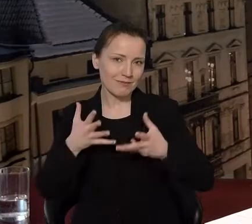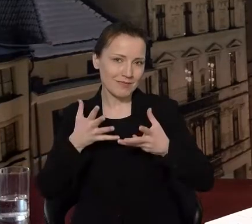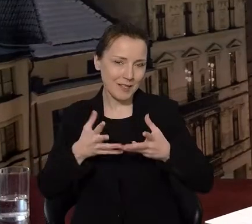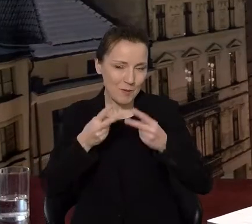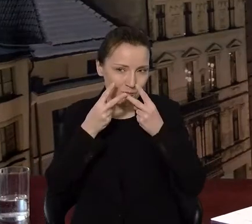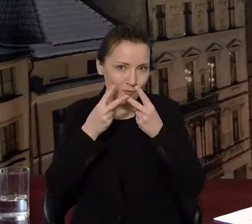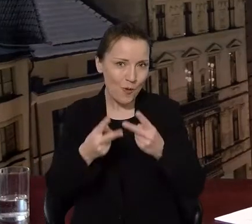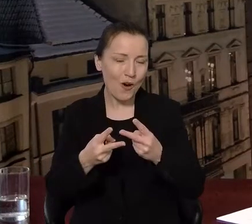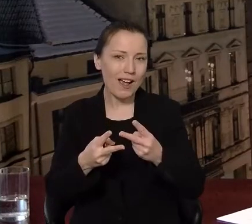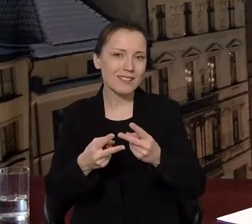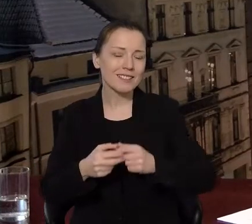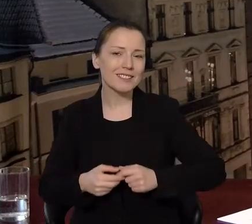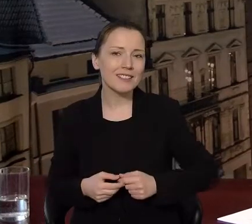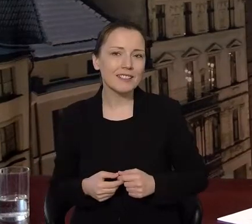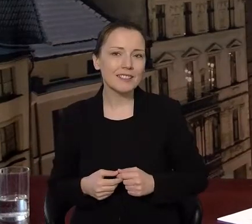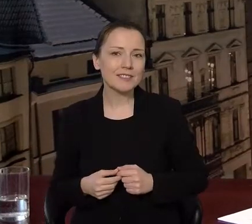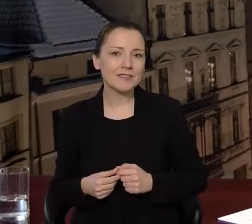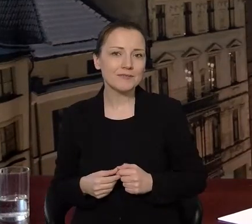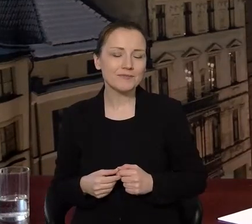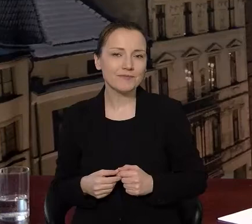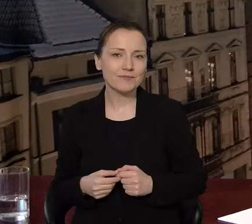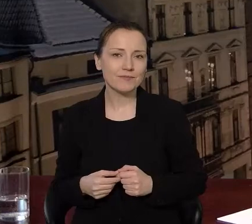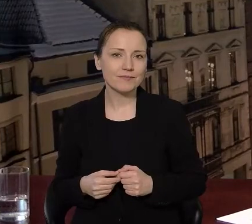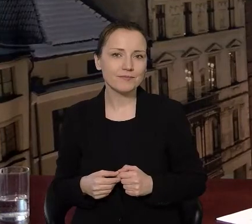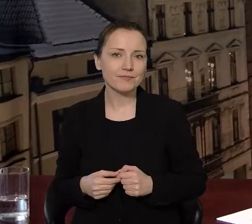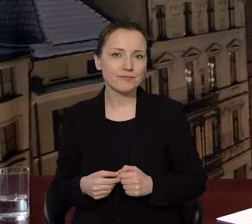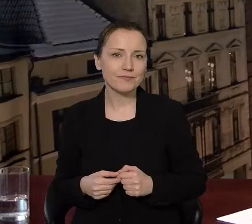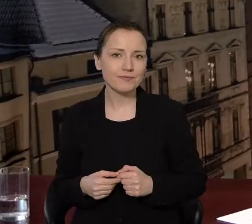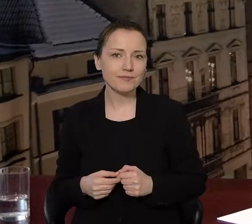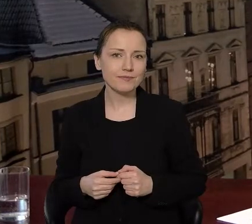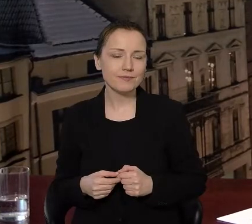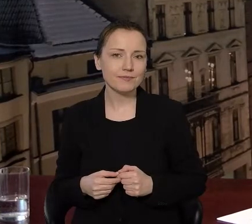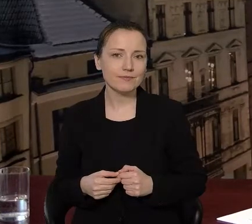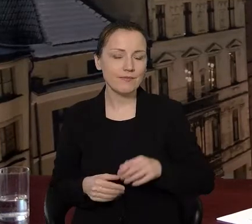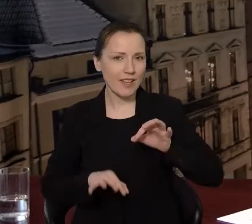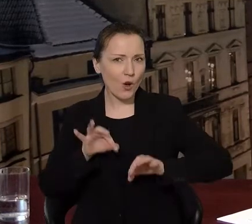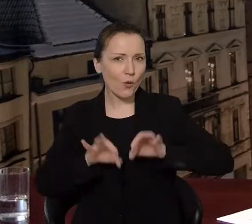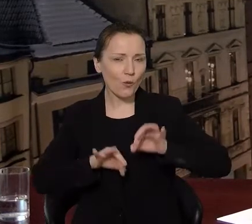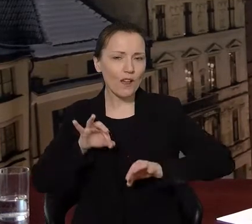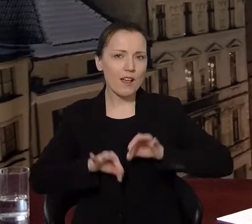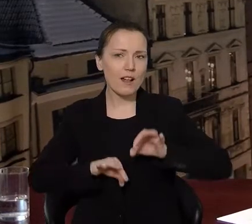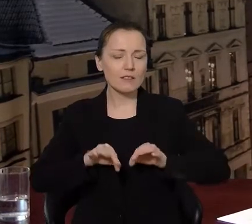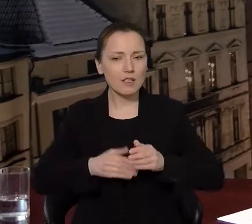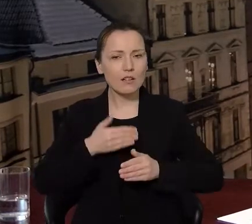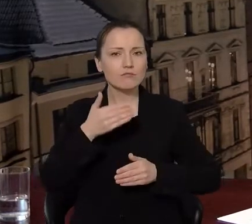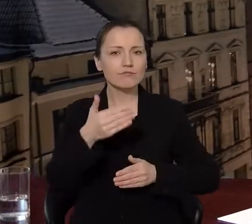jak przed chwilą Państwu o to opowiadałem i na konferencji prasowej,